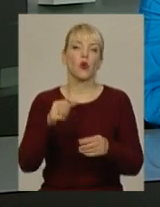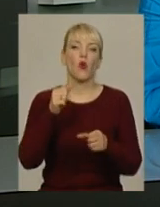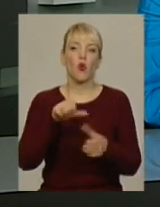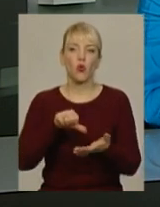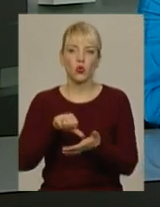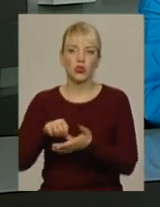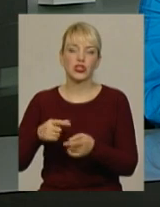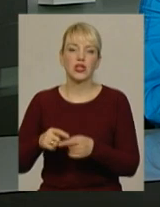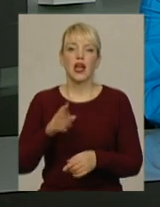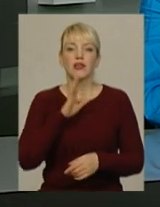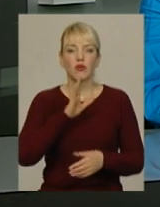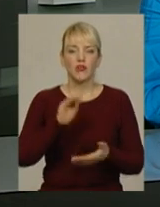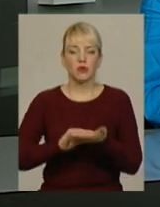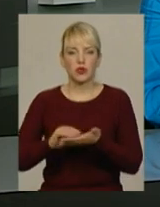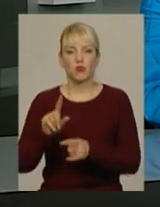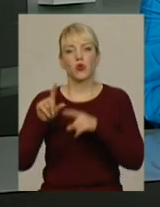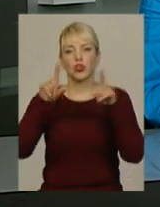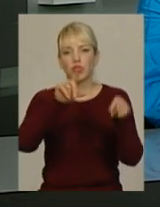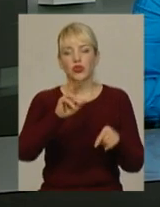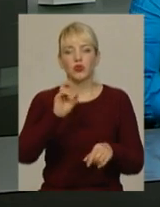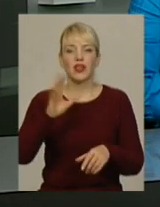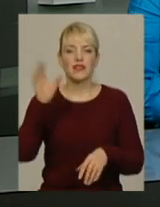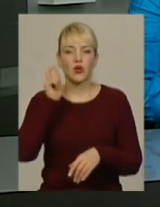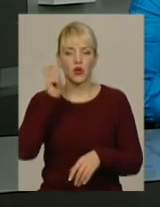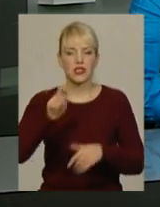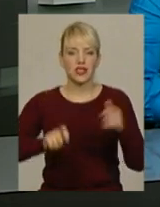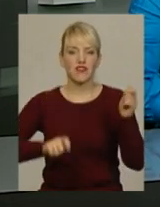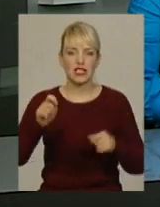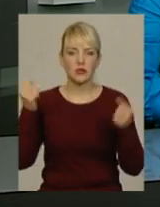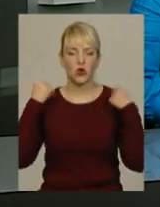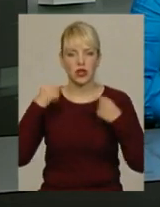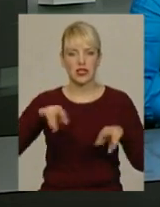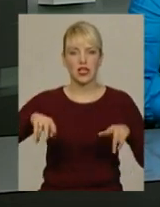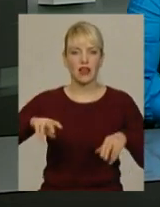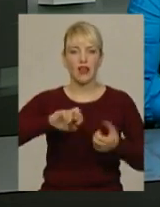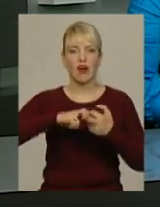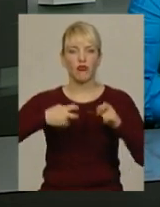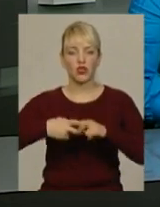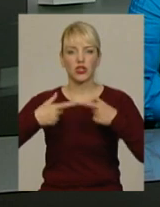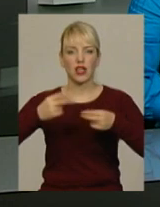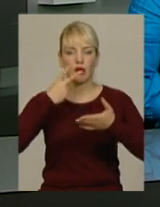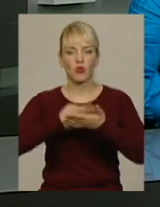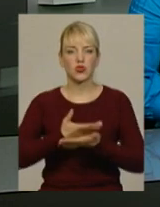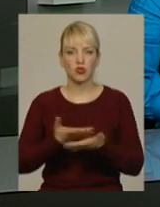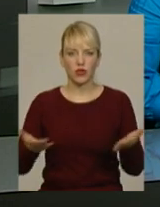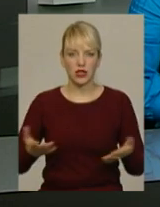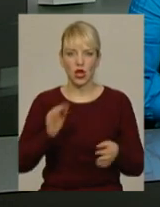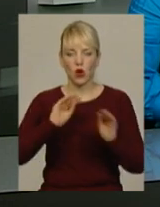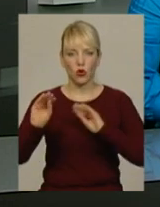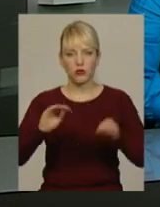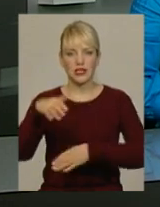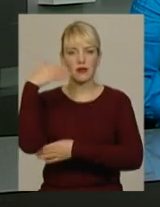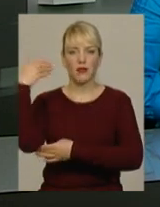репетиції дівчата поїдуть на всеукраїнський фестиваль спортивних танців в Івано-Франківськ, де демонструватимуть композиції з